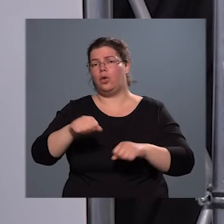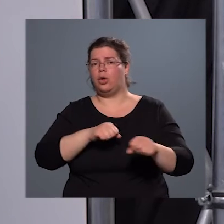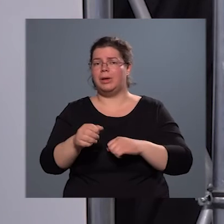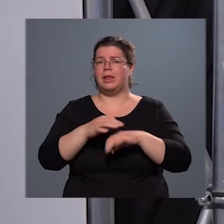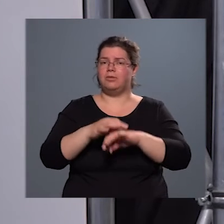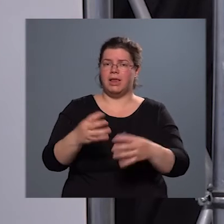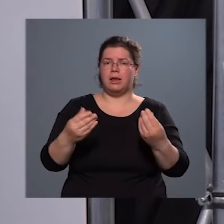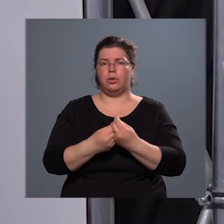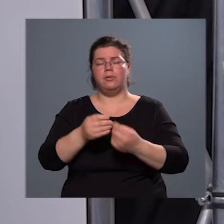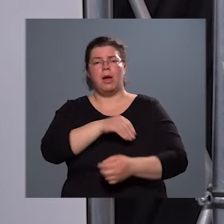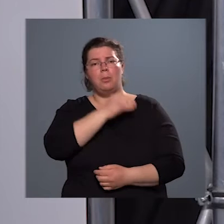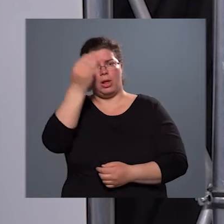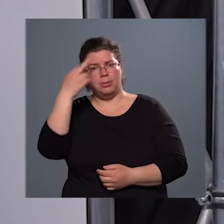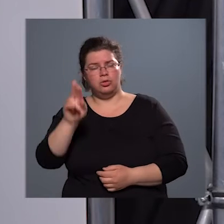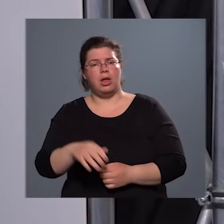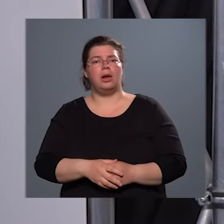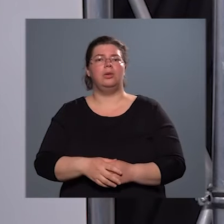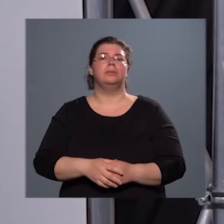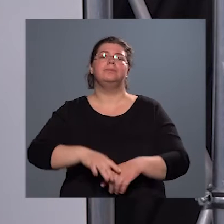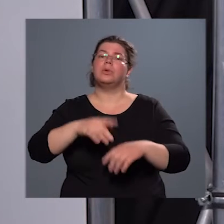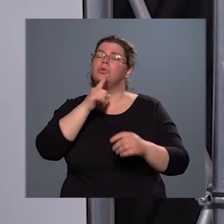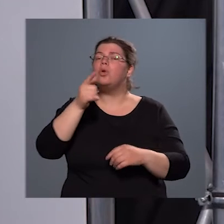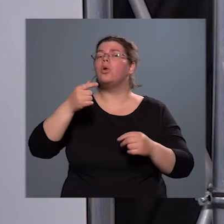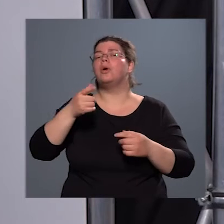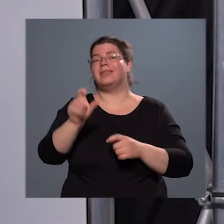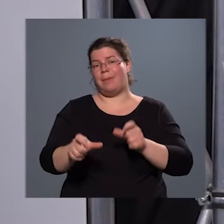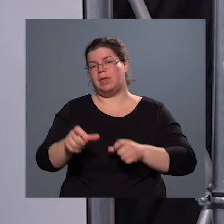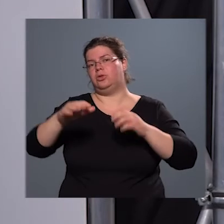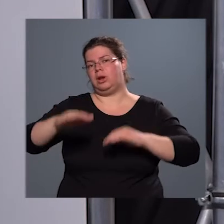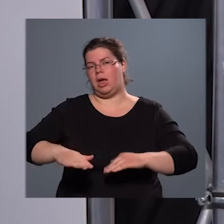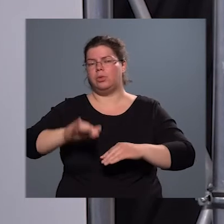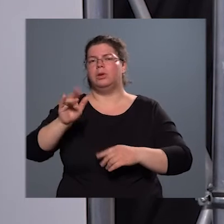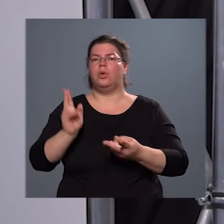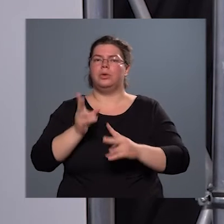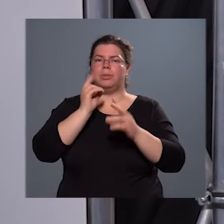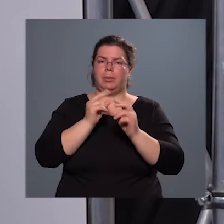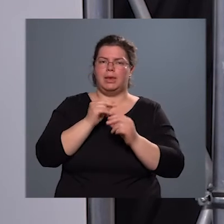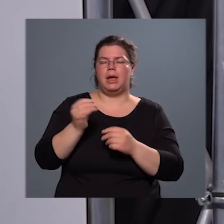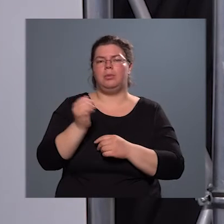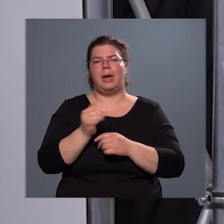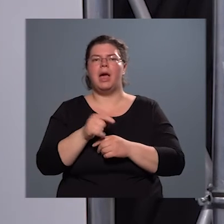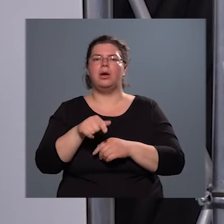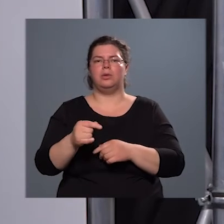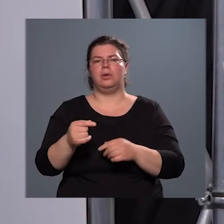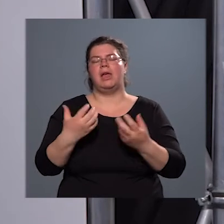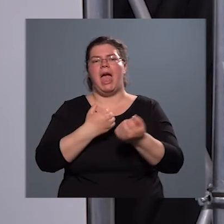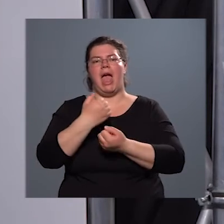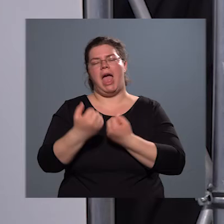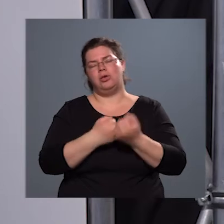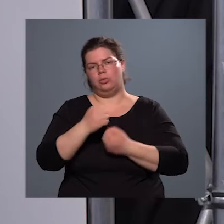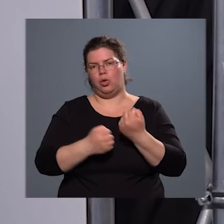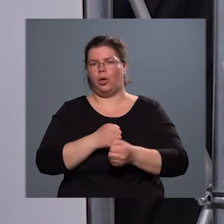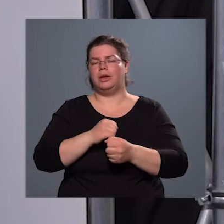vezetőjével, polgármesterrel le fogok személyesen is ülni, hogy megbeszéljük, melyek azok az együttműködési pontok.